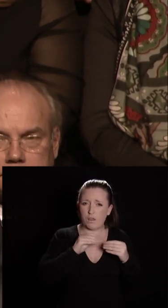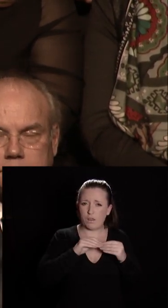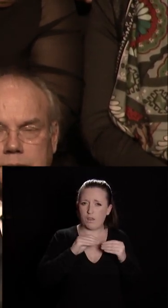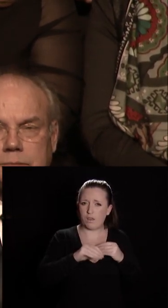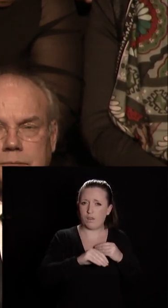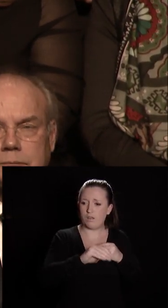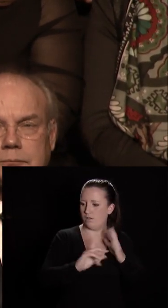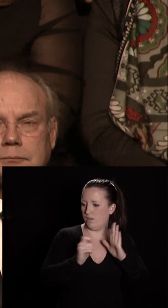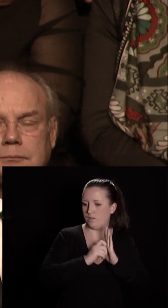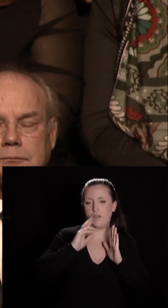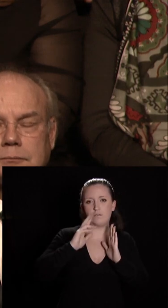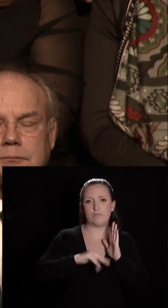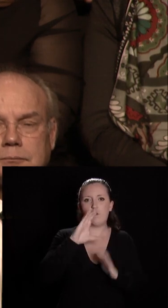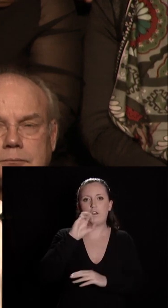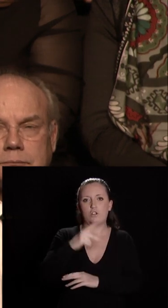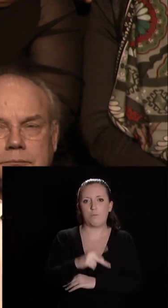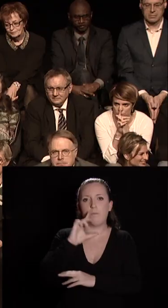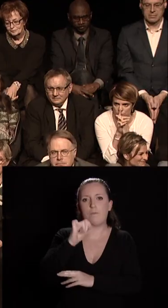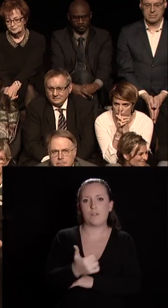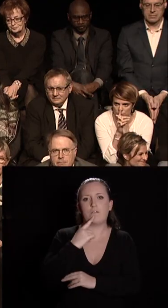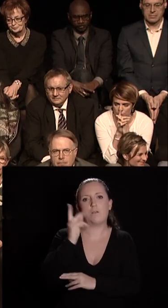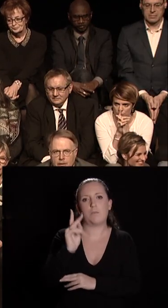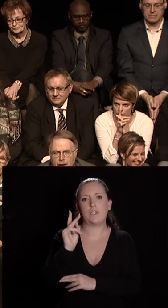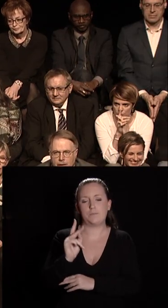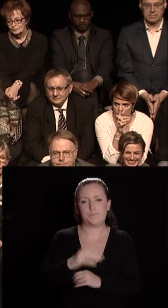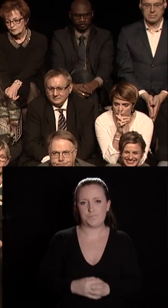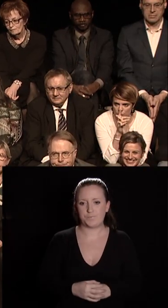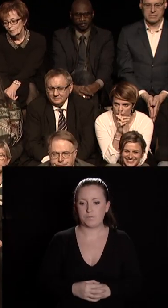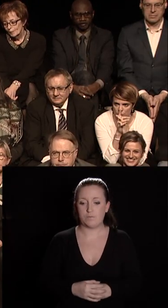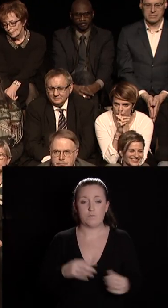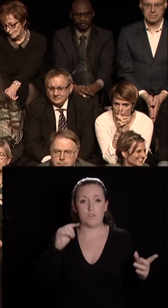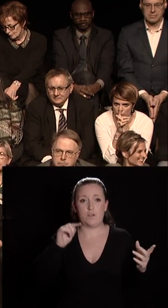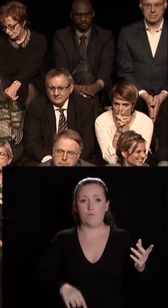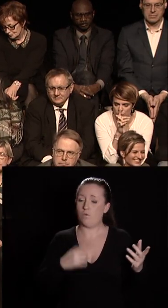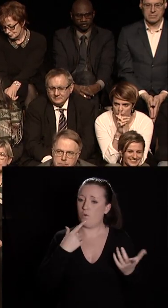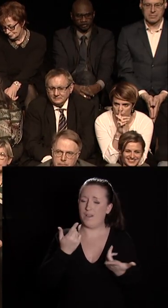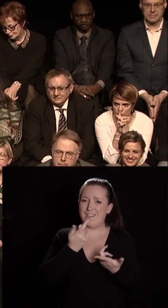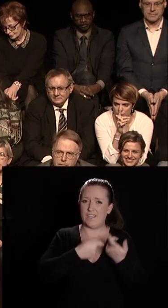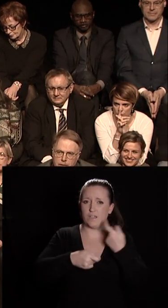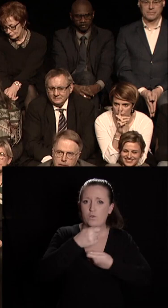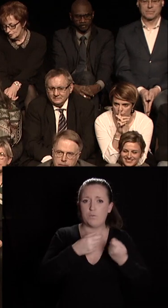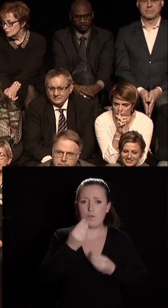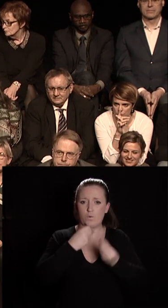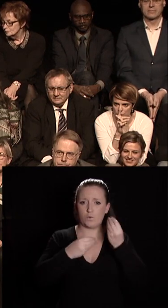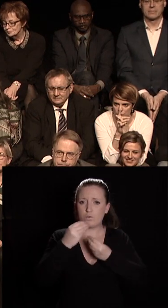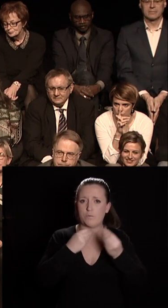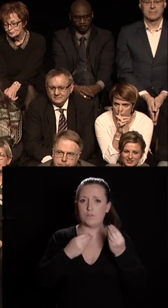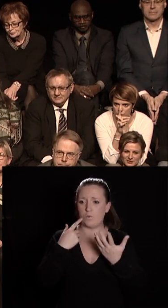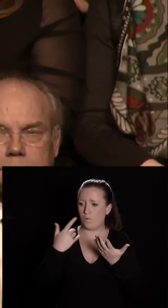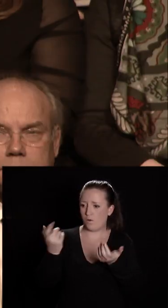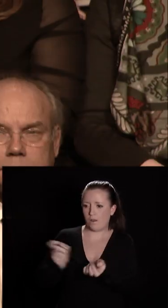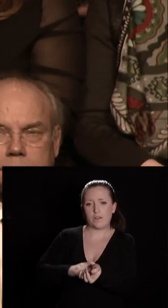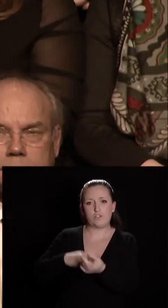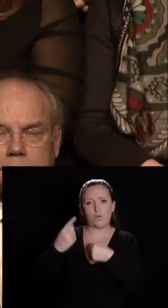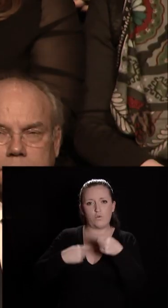les accords de la COP21 à Paris. Nous devons adopter une économie consommatrice de ressources renouvelables.